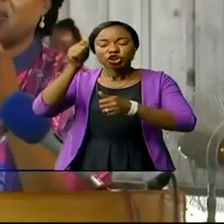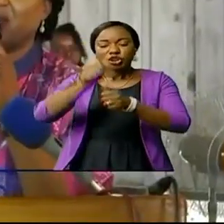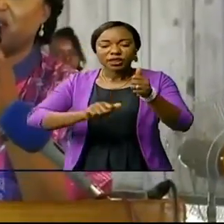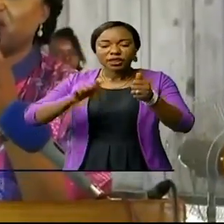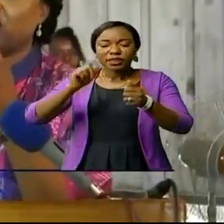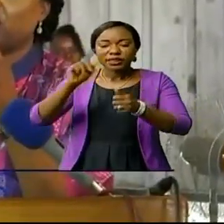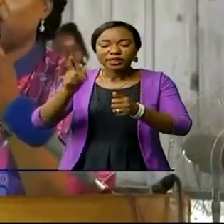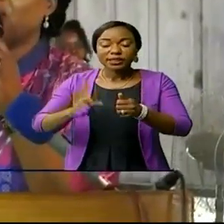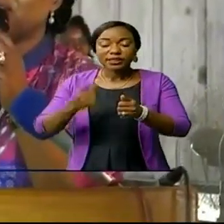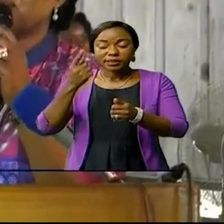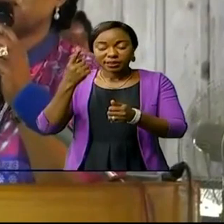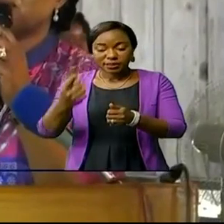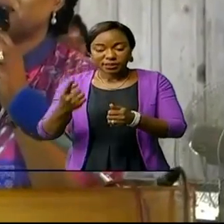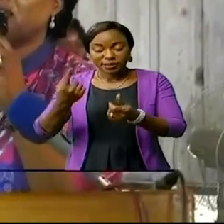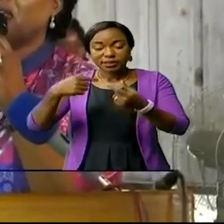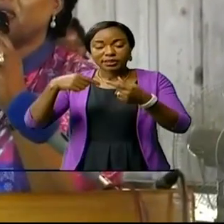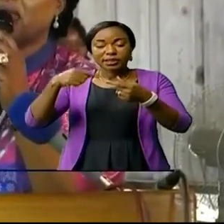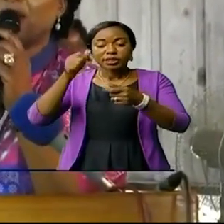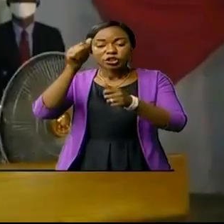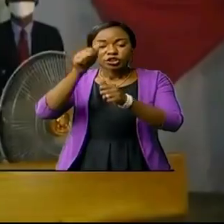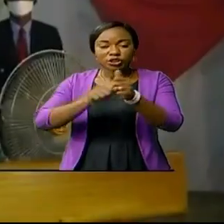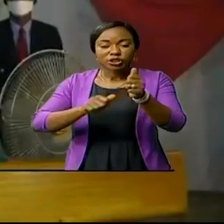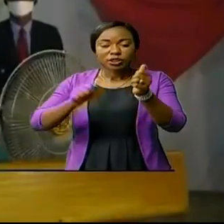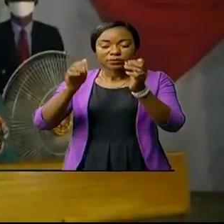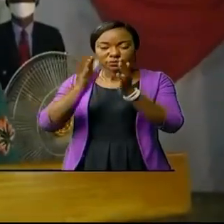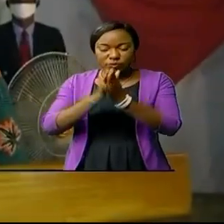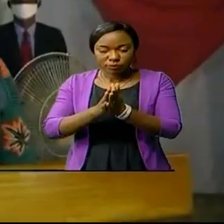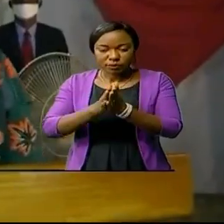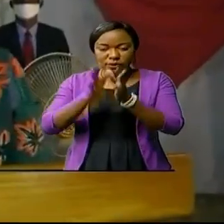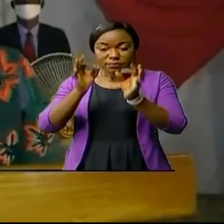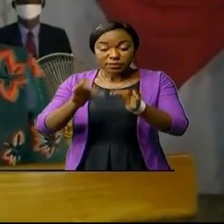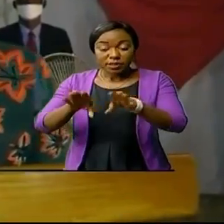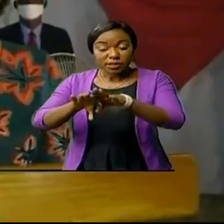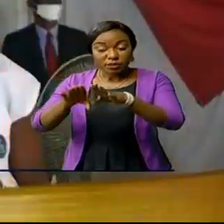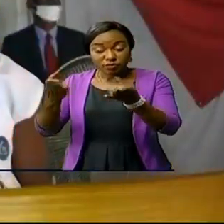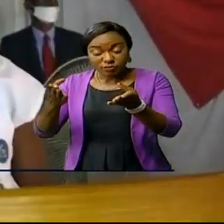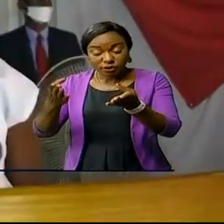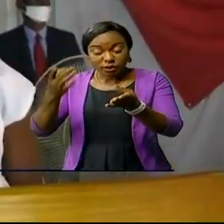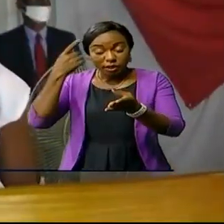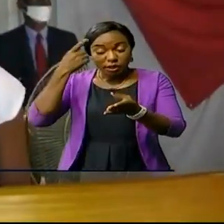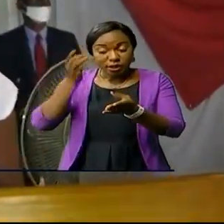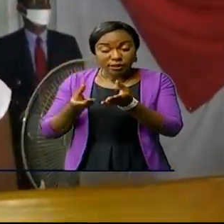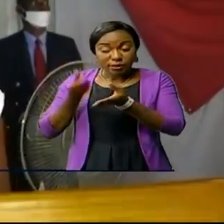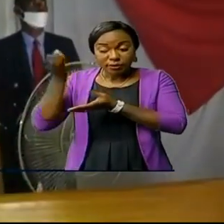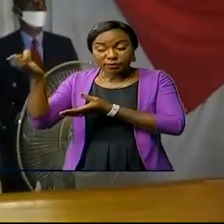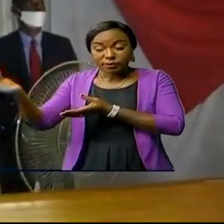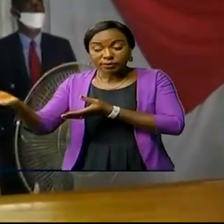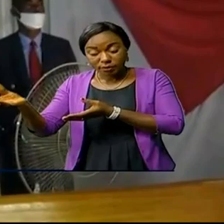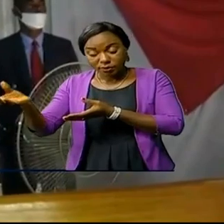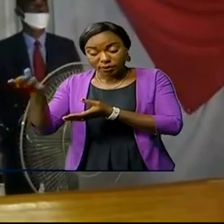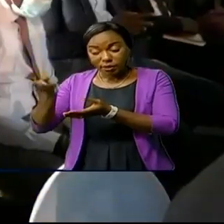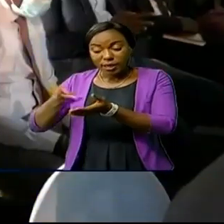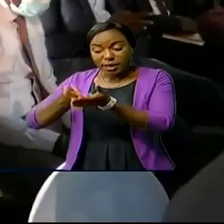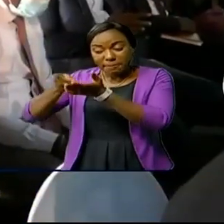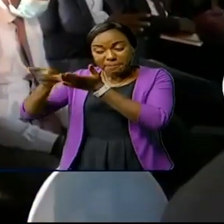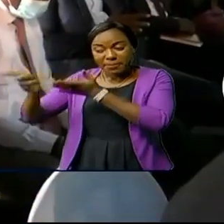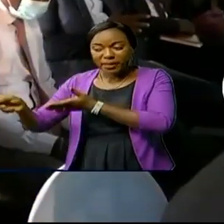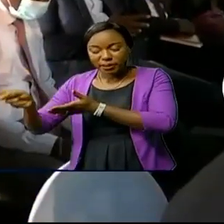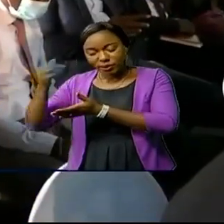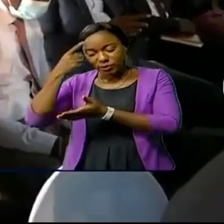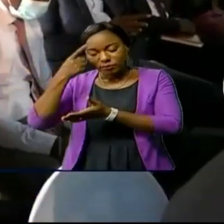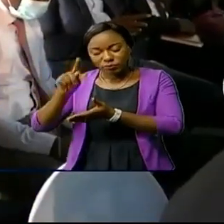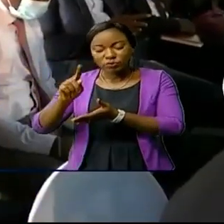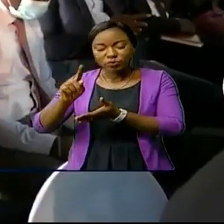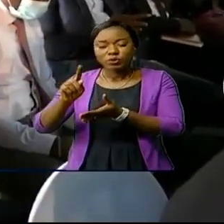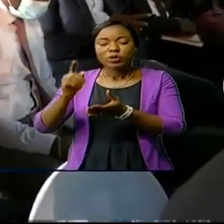lancé l'opération d'ouverture d'un compte bancaire pour les femmes et les enfants écoliers lors d'une cérémonie organisée à